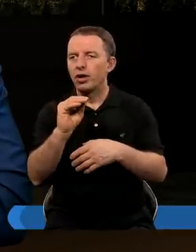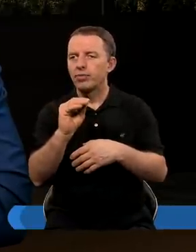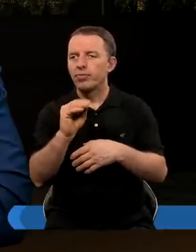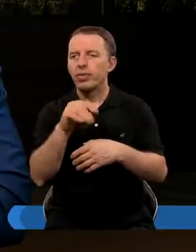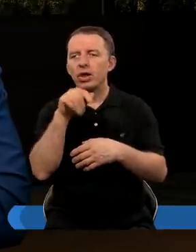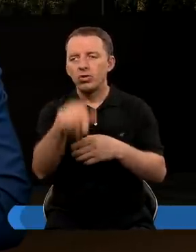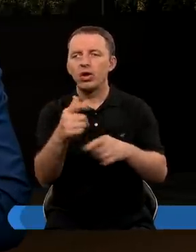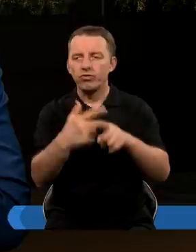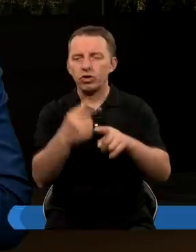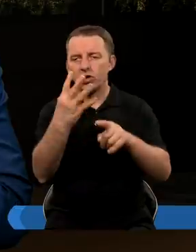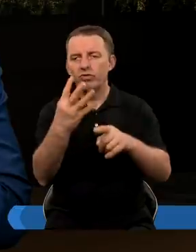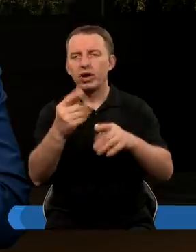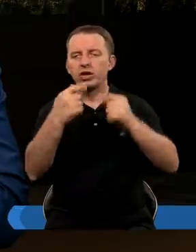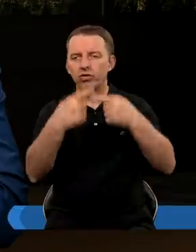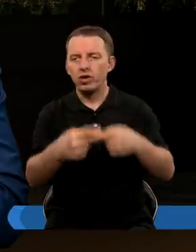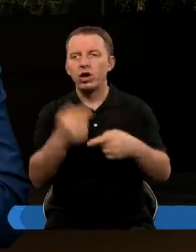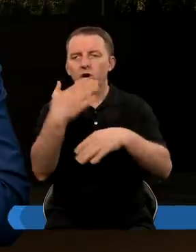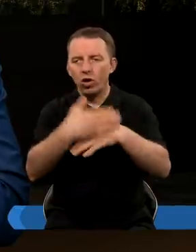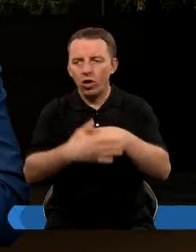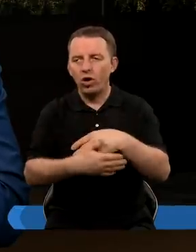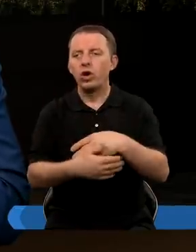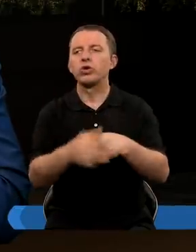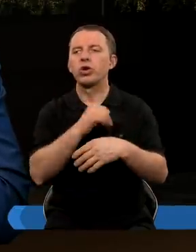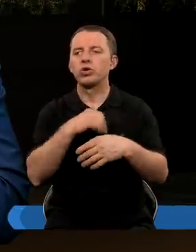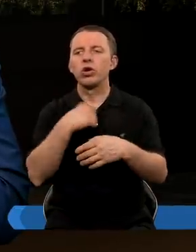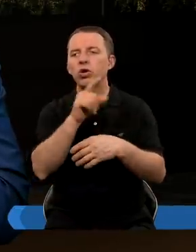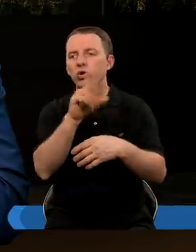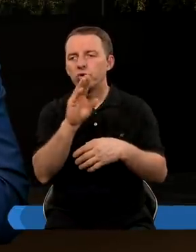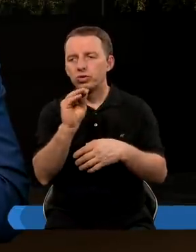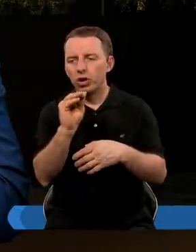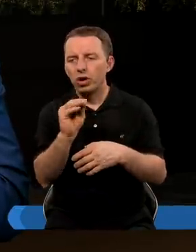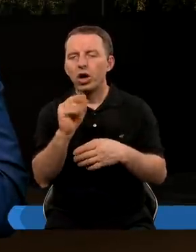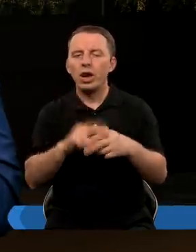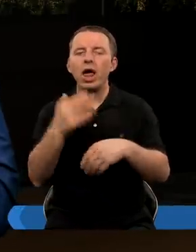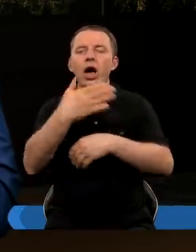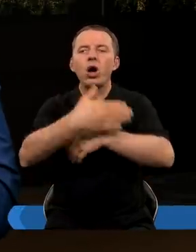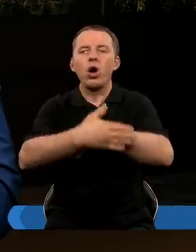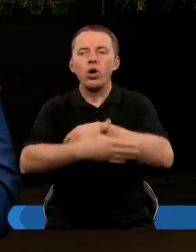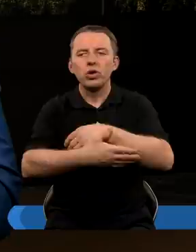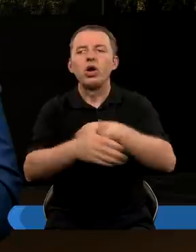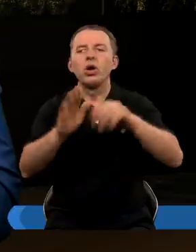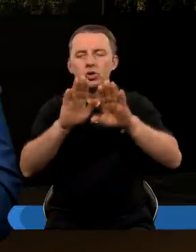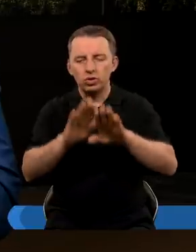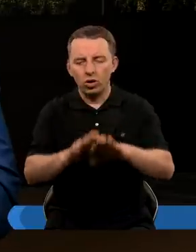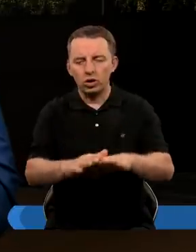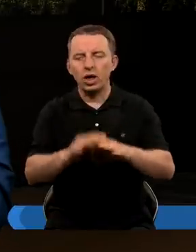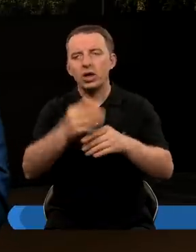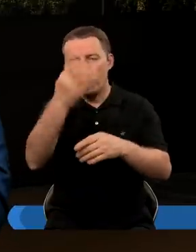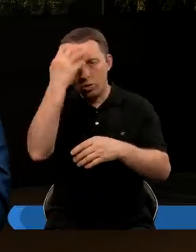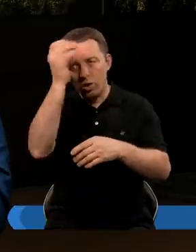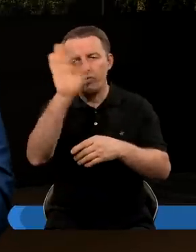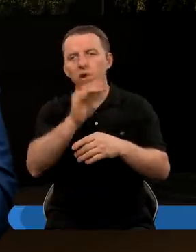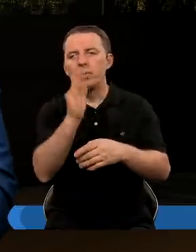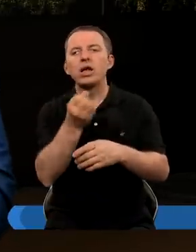Trzysty, czwarty werset kończy tym, że na końcu zostanie Królestwo